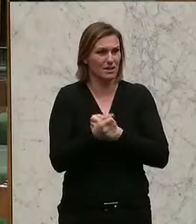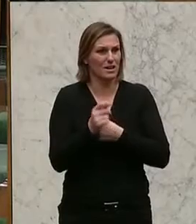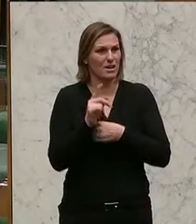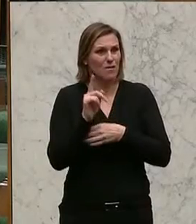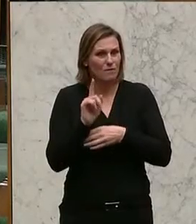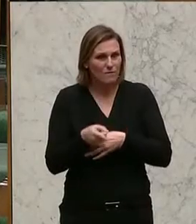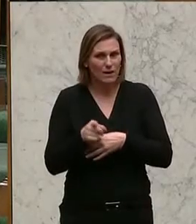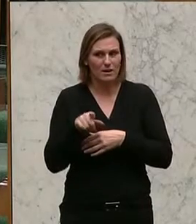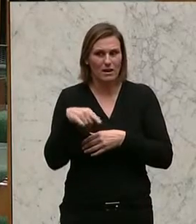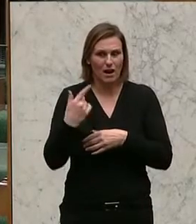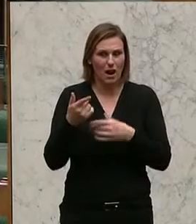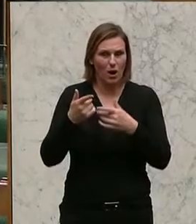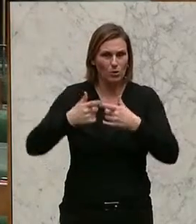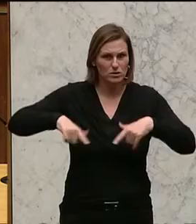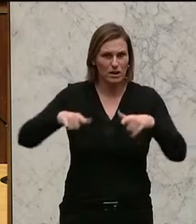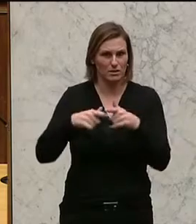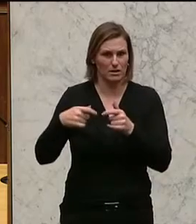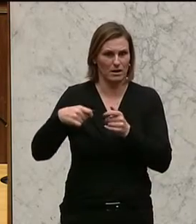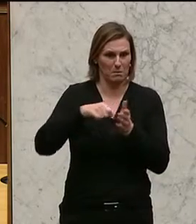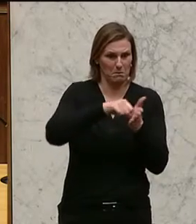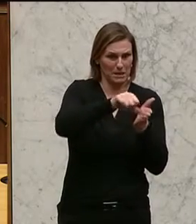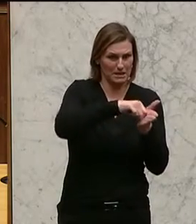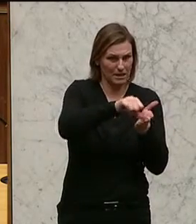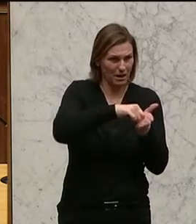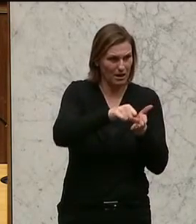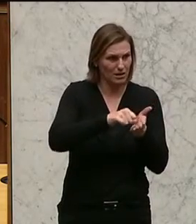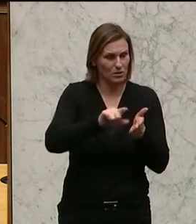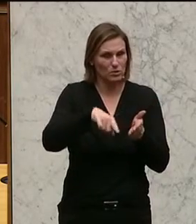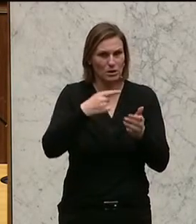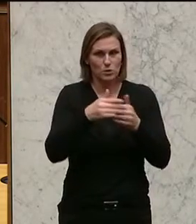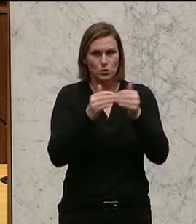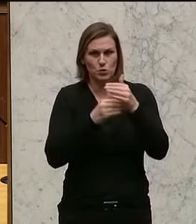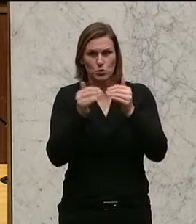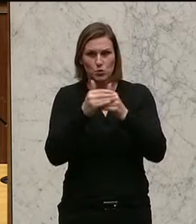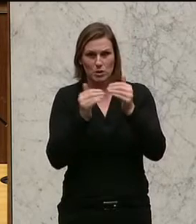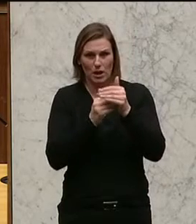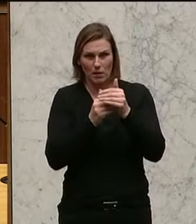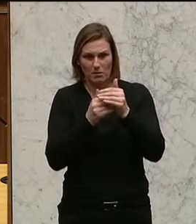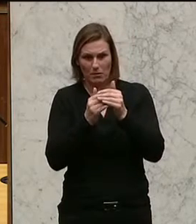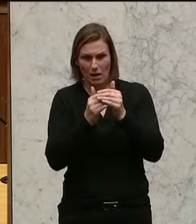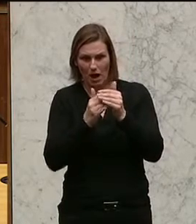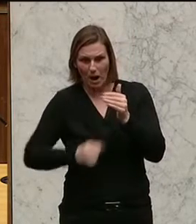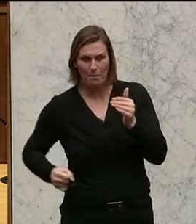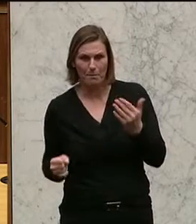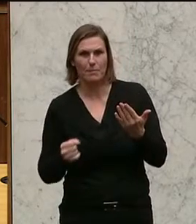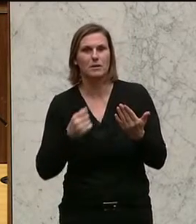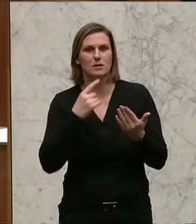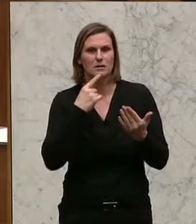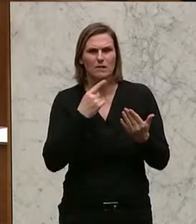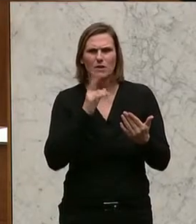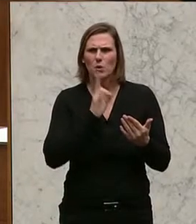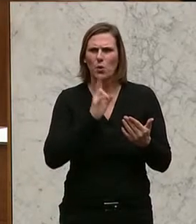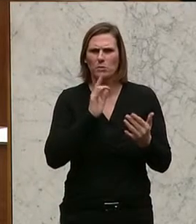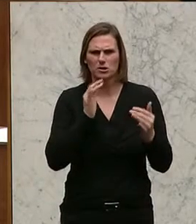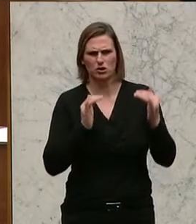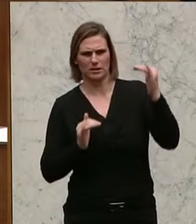als Ausländer einzahlen lasse, dann werden sie Österreicher, dann fallen sie aus dem System raus und dann beziehen sie auf einmal nichts. Dann komme ich natürlich zu absurden